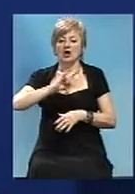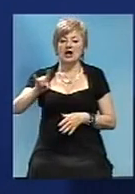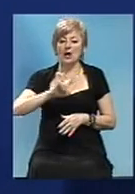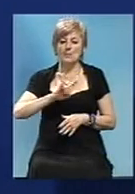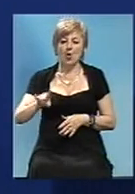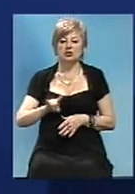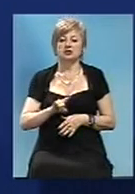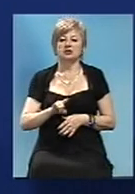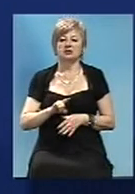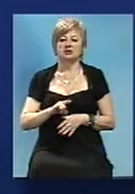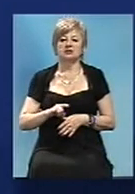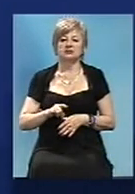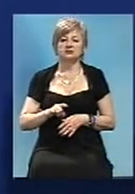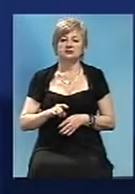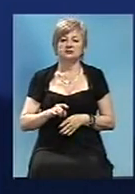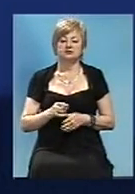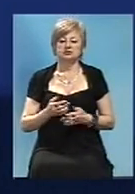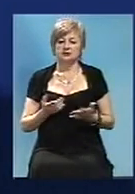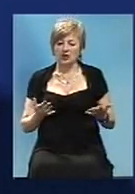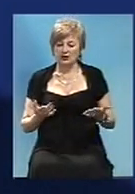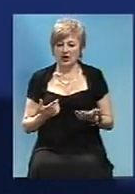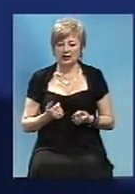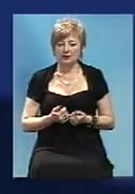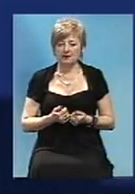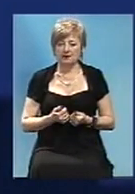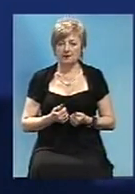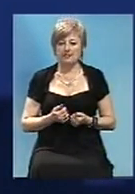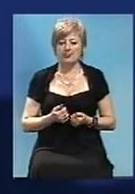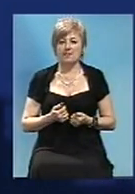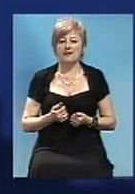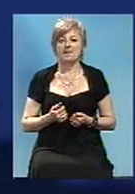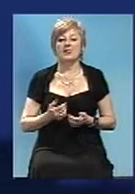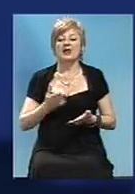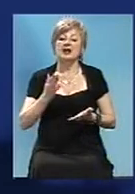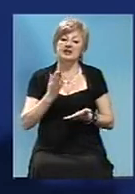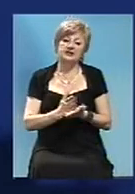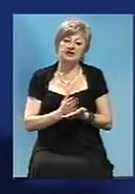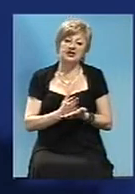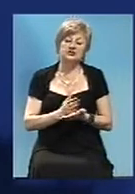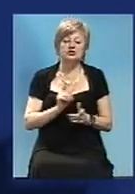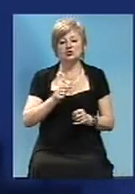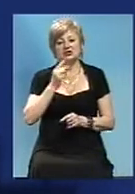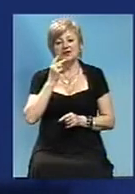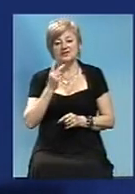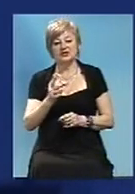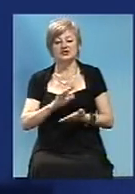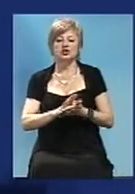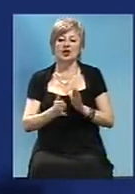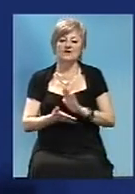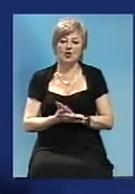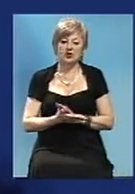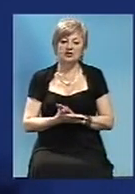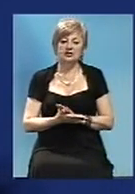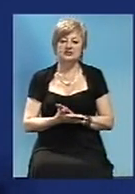портів і так далі. Чи є вже якесь бачення, чи якісь домовленості